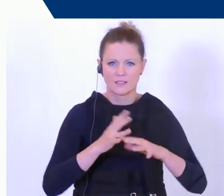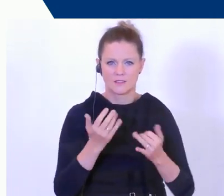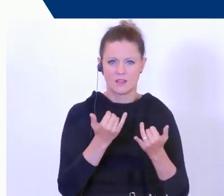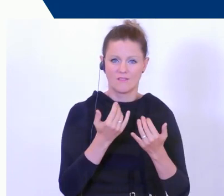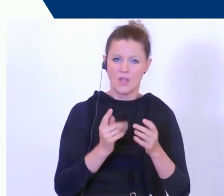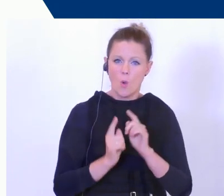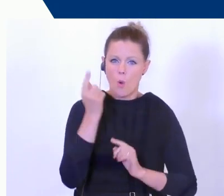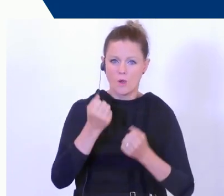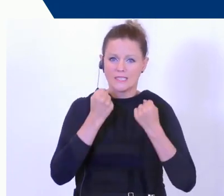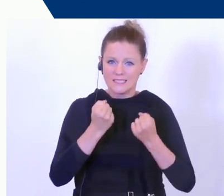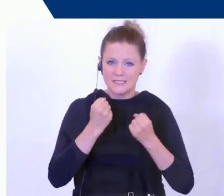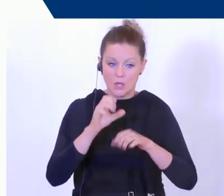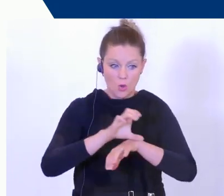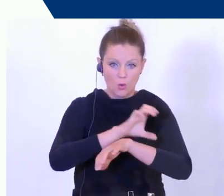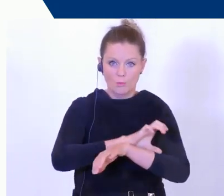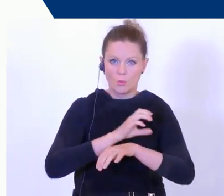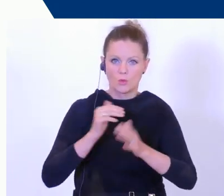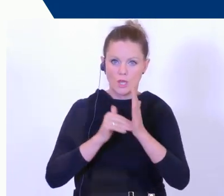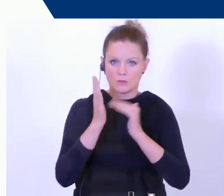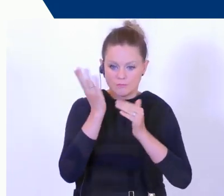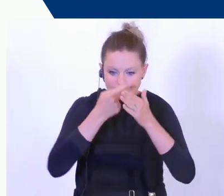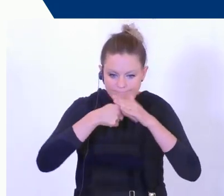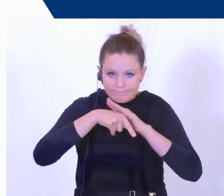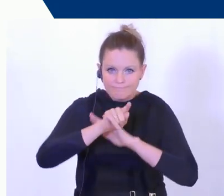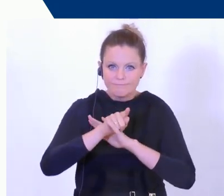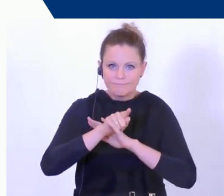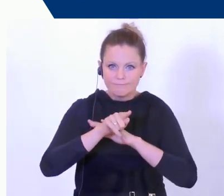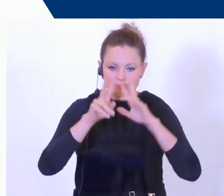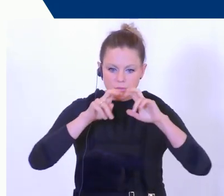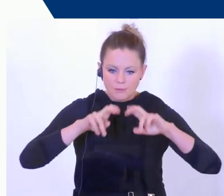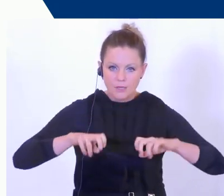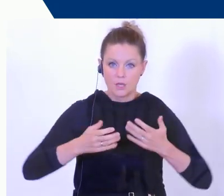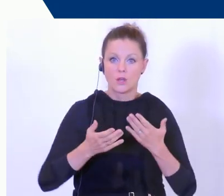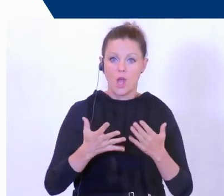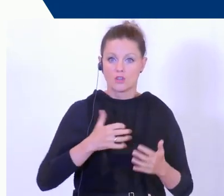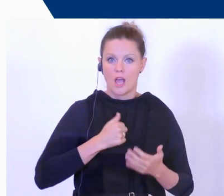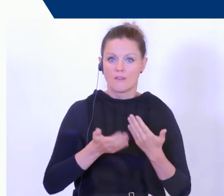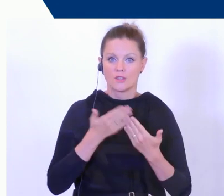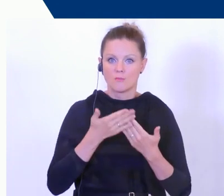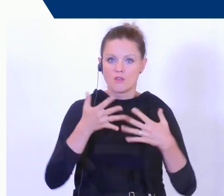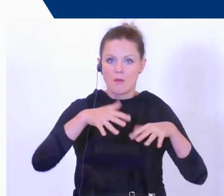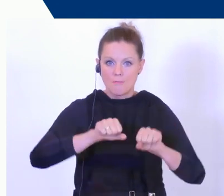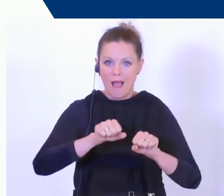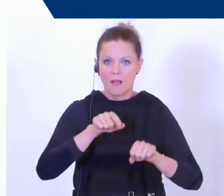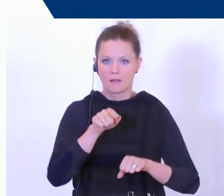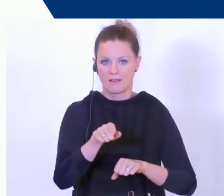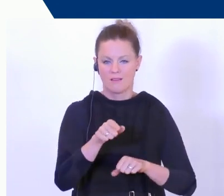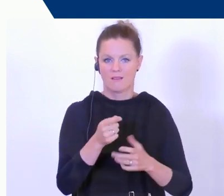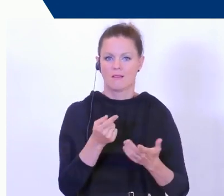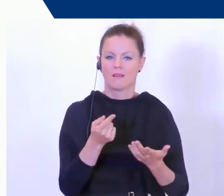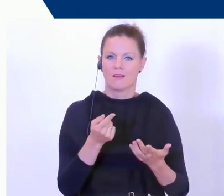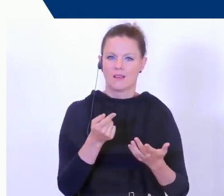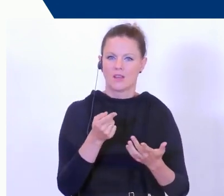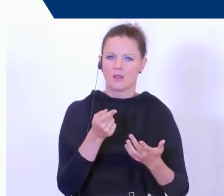in Hochsicherheitscomputersysteme einzudringen, zum Beispiel im Bankenwesen, um Malware zu